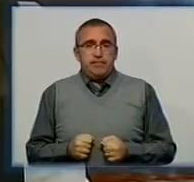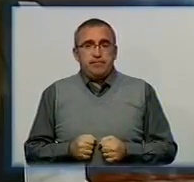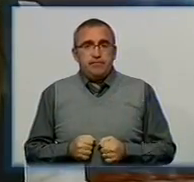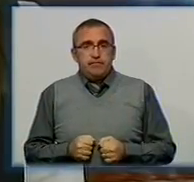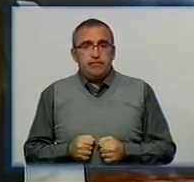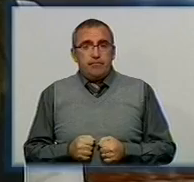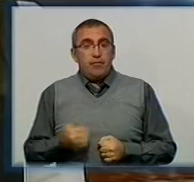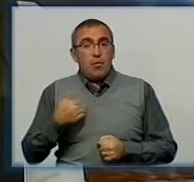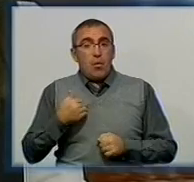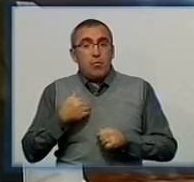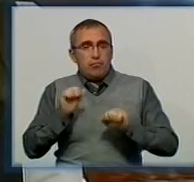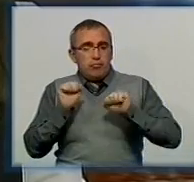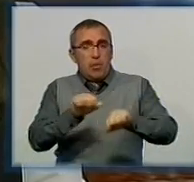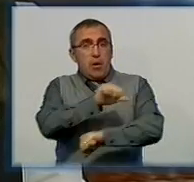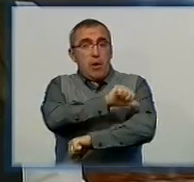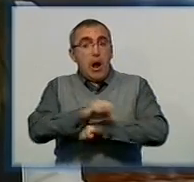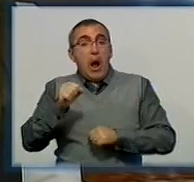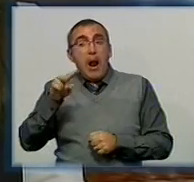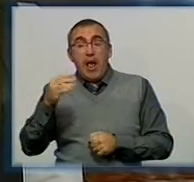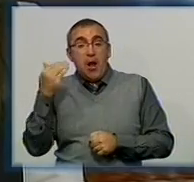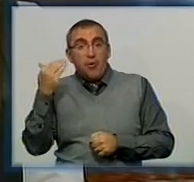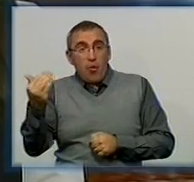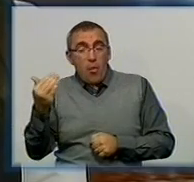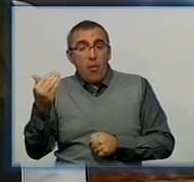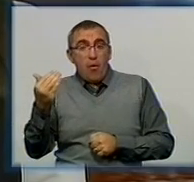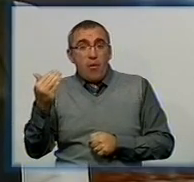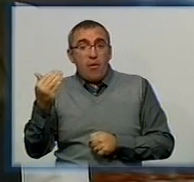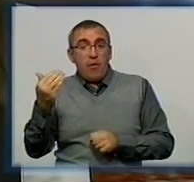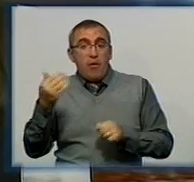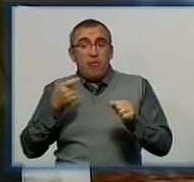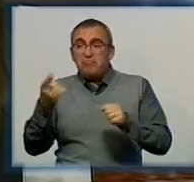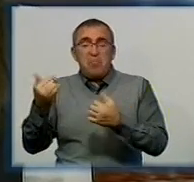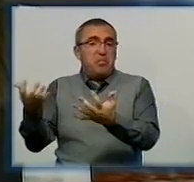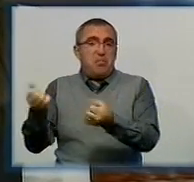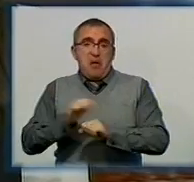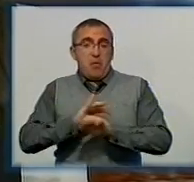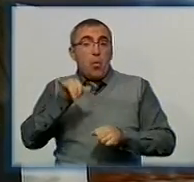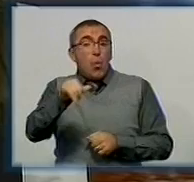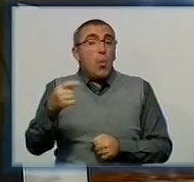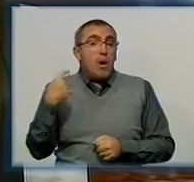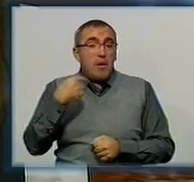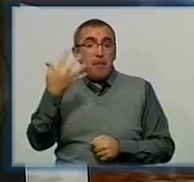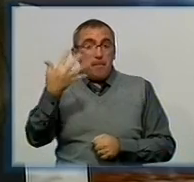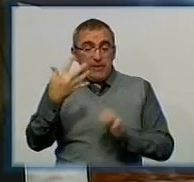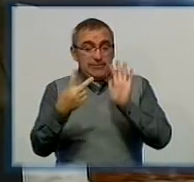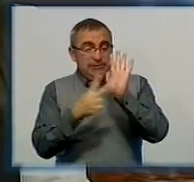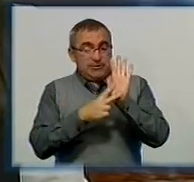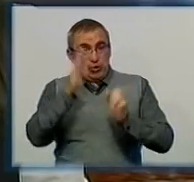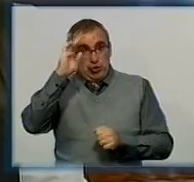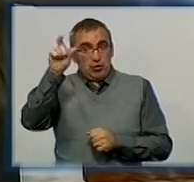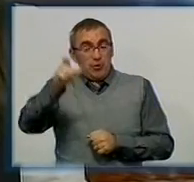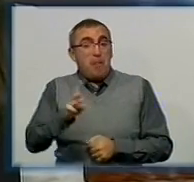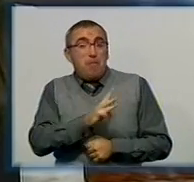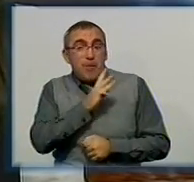Хоче боронити кордони держави, але його одолав. Збройних сил не беруть. У Кірвограді 57-річний чоловік